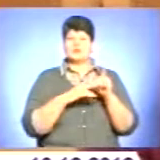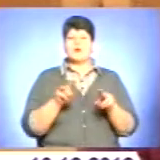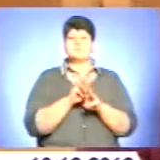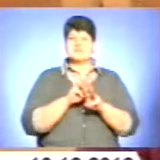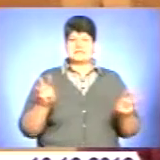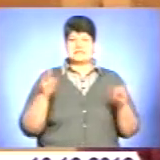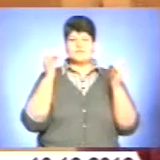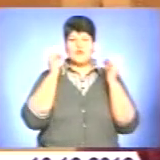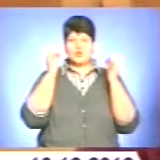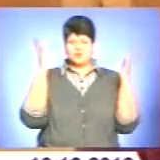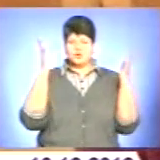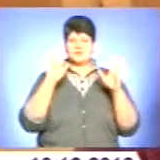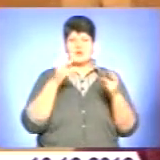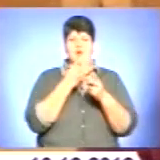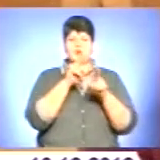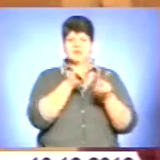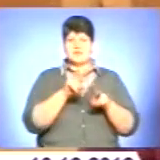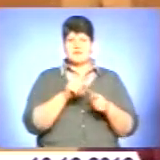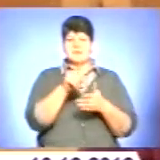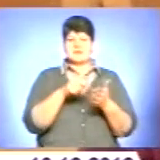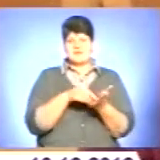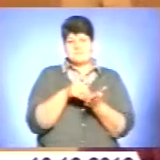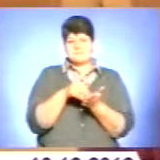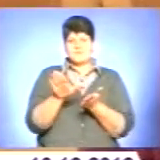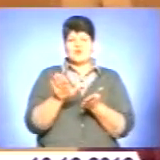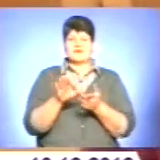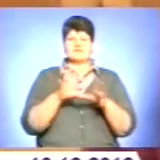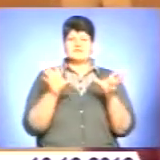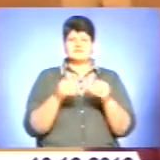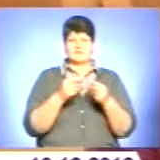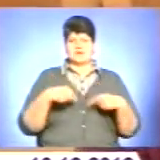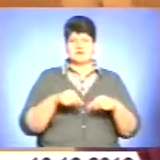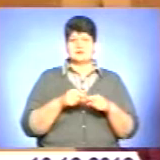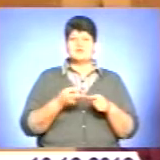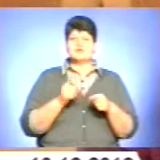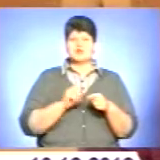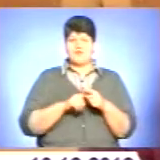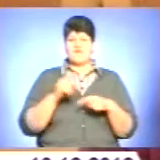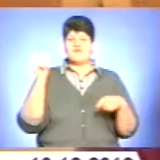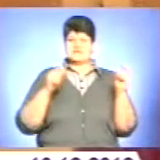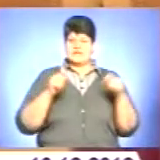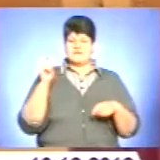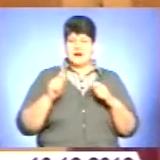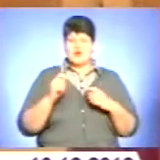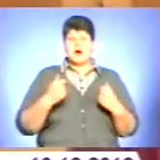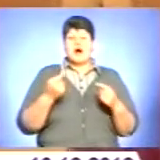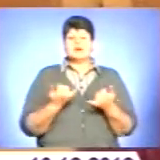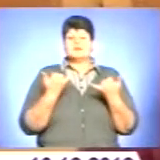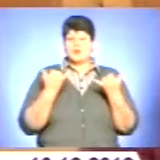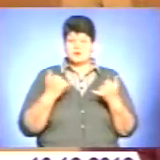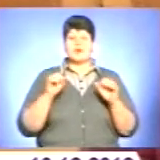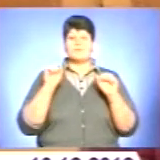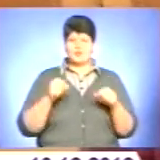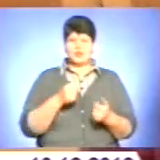розглядатиме питання про вихід із співорганізаторів цього фестивалю. Але сьогодні я можу, як кажуть,